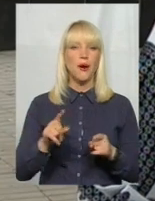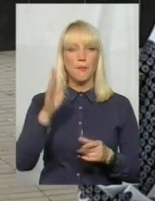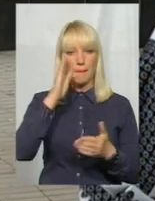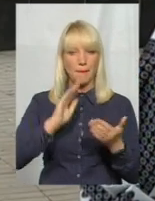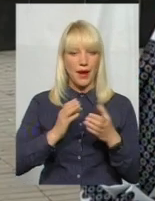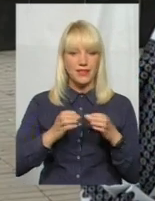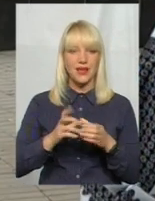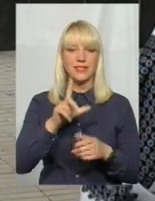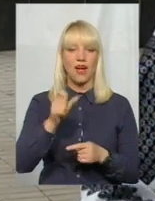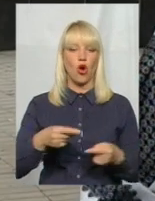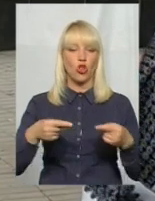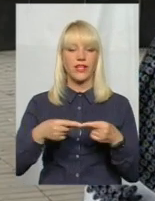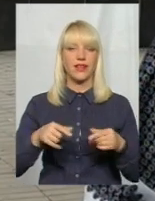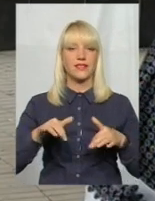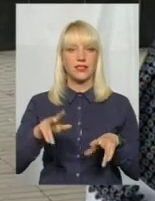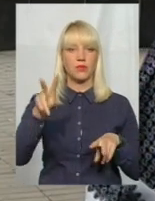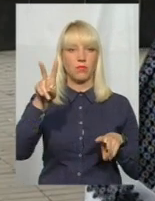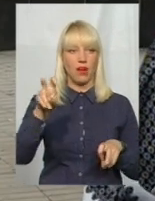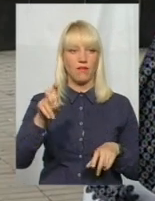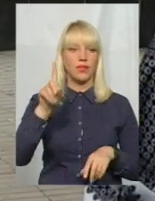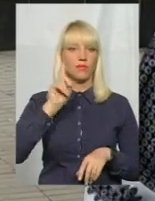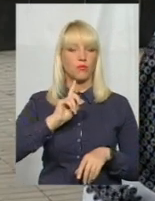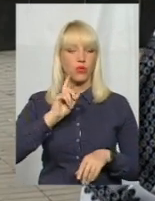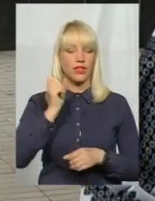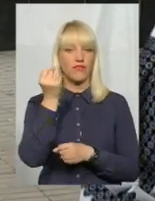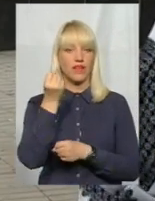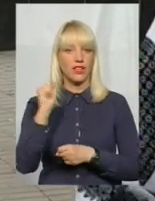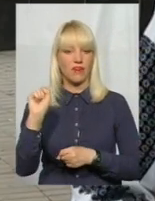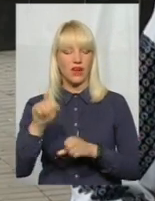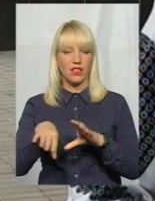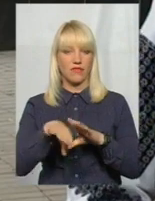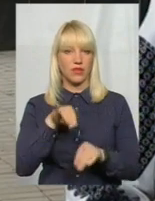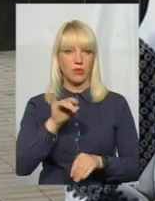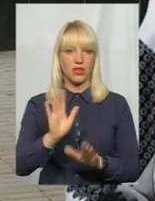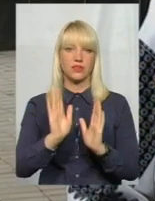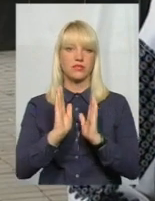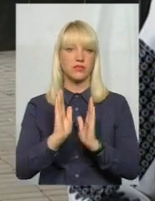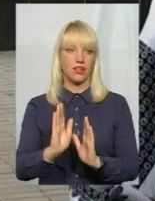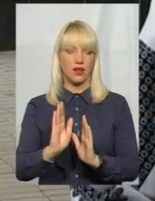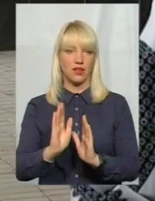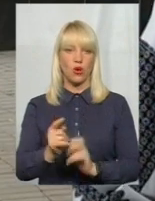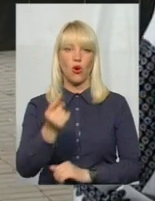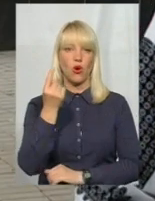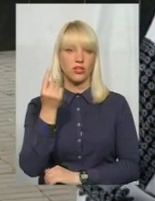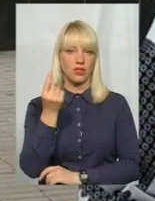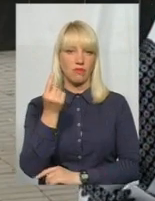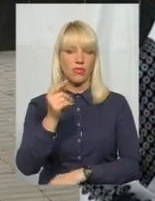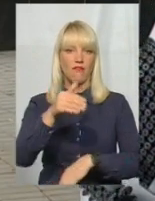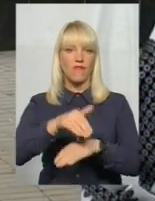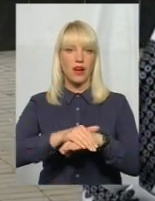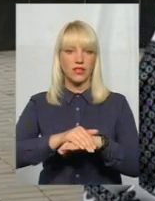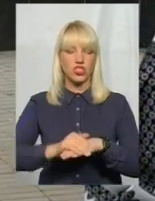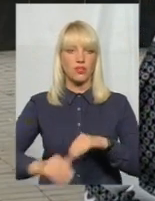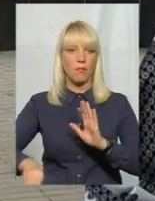конкретні справи поки що вигравала вибори тільки одним фактичним